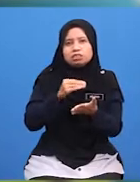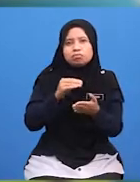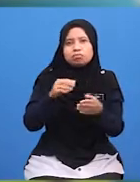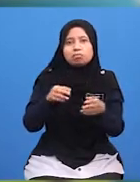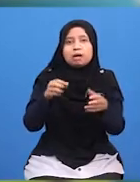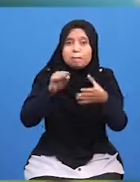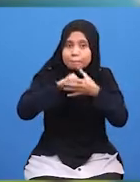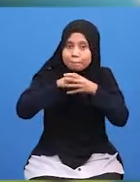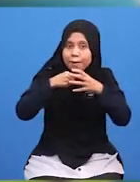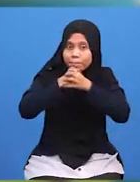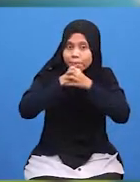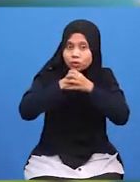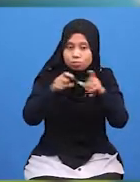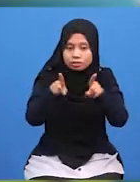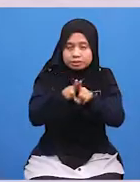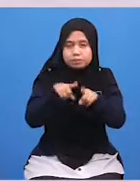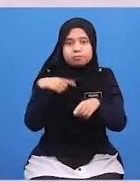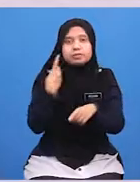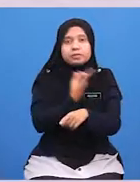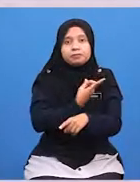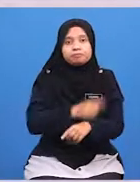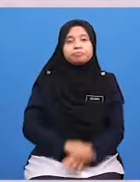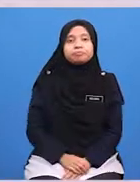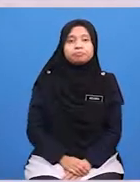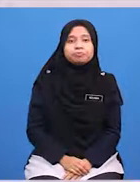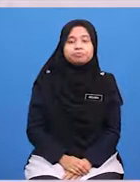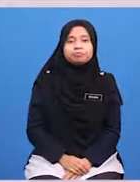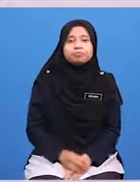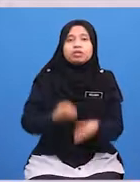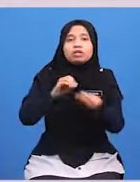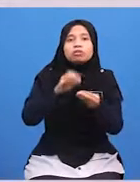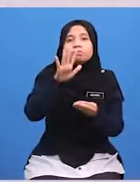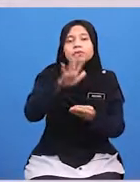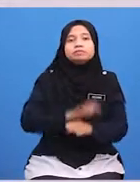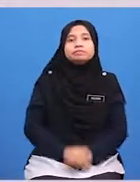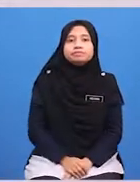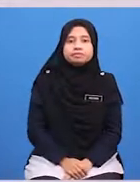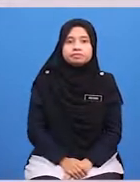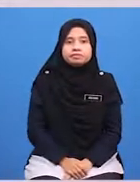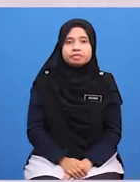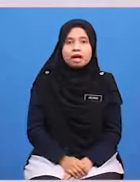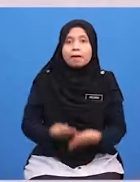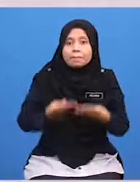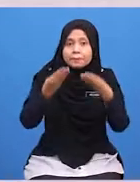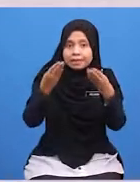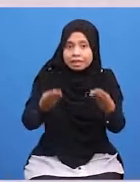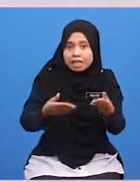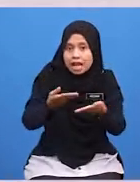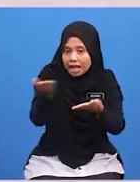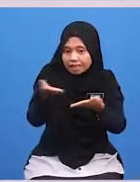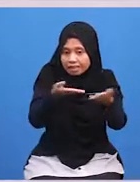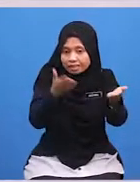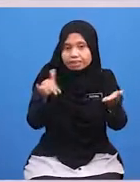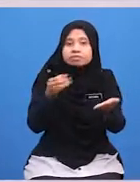Perbaduan Sesama Kita Yang Kelima Memberikan Layanan Yang